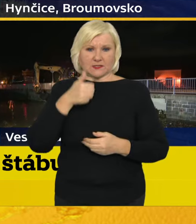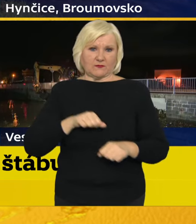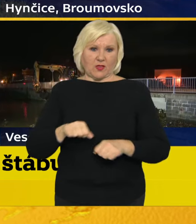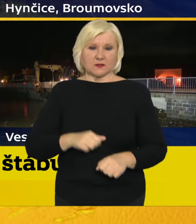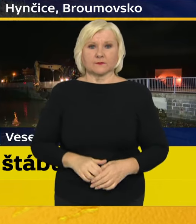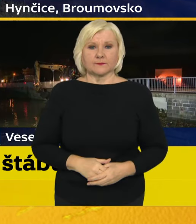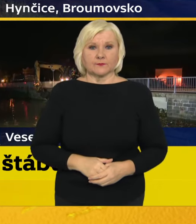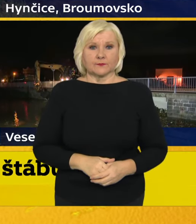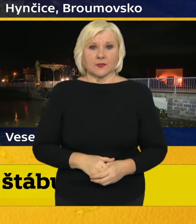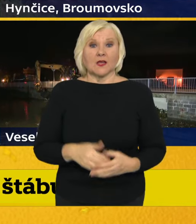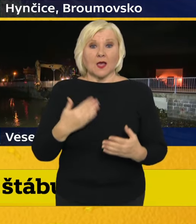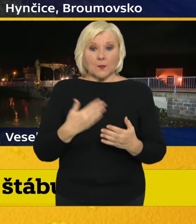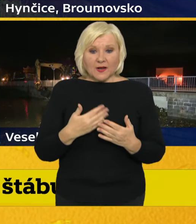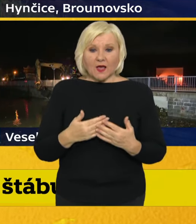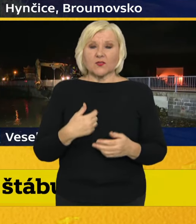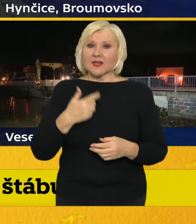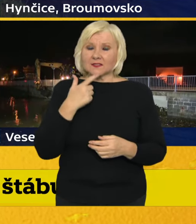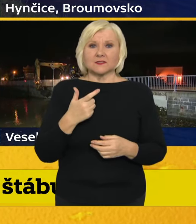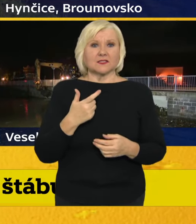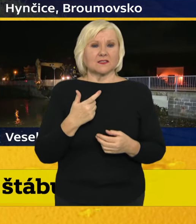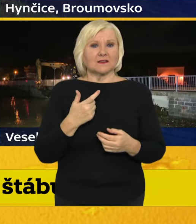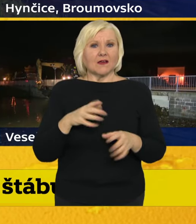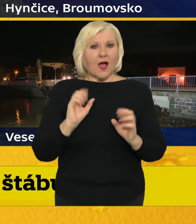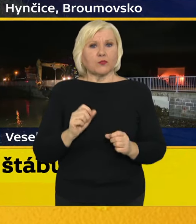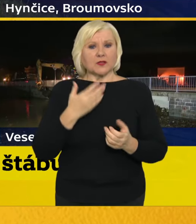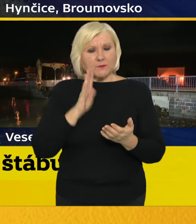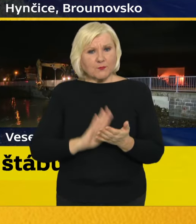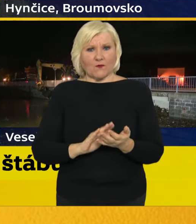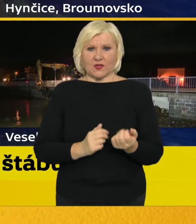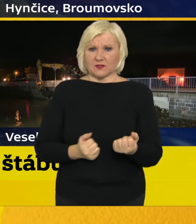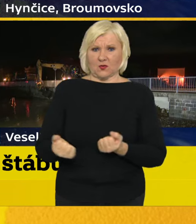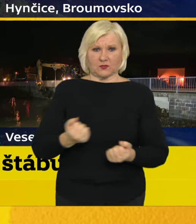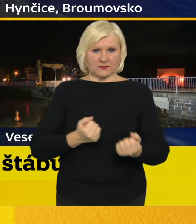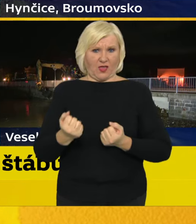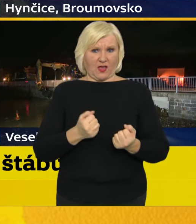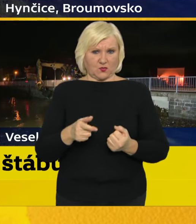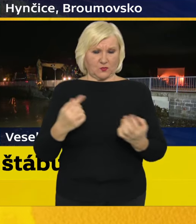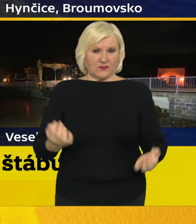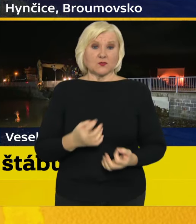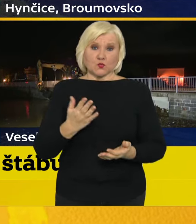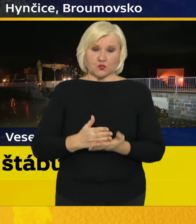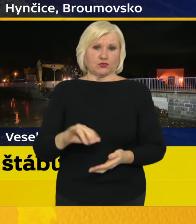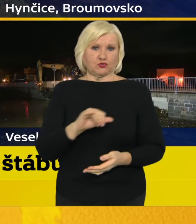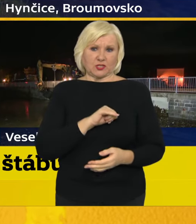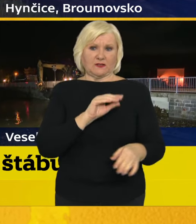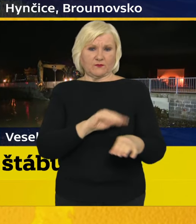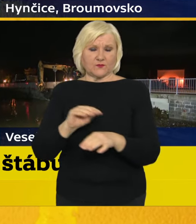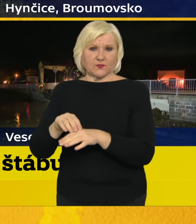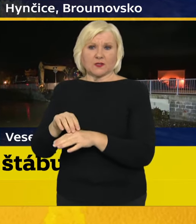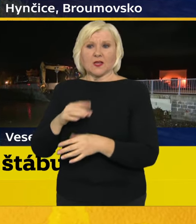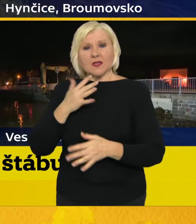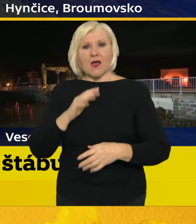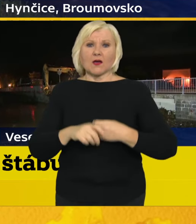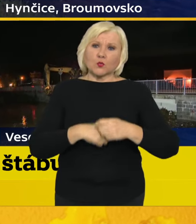My jsme právě proto, aby se podařilo tu situaci společně zvládnout, už dnes informovali občany o tom, jakým způsobem je možné žádat o tu